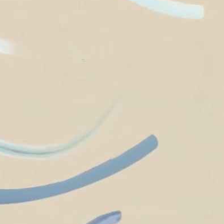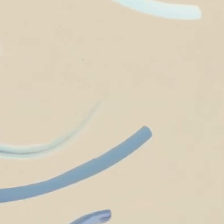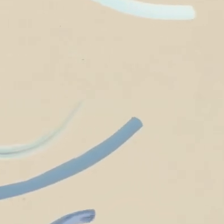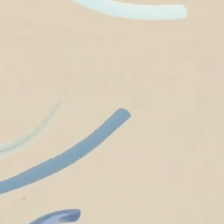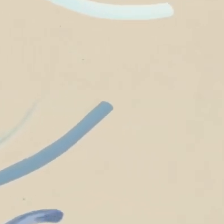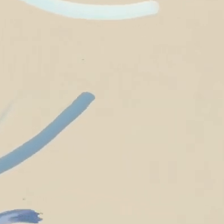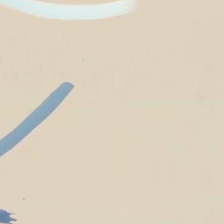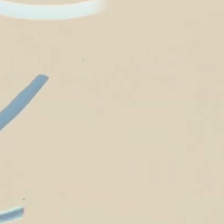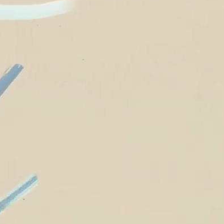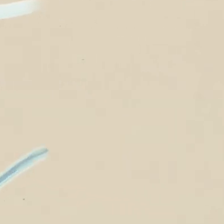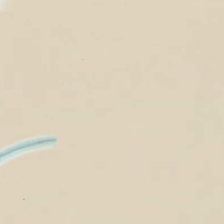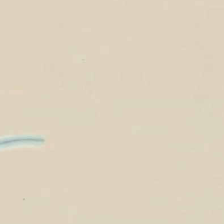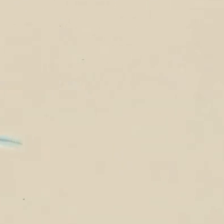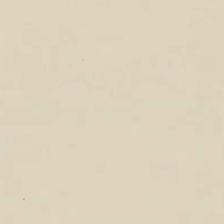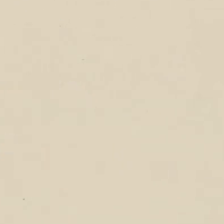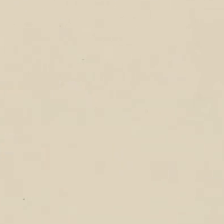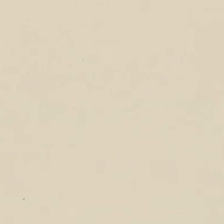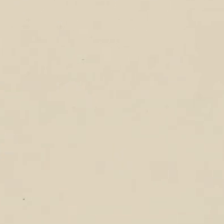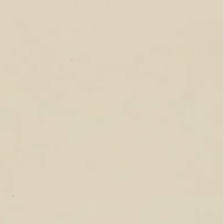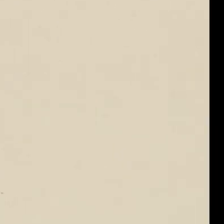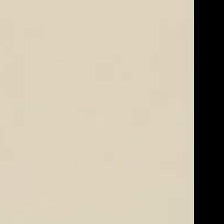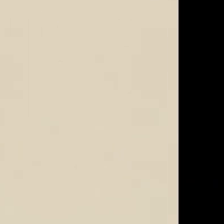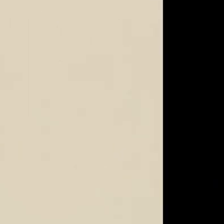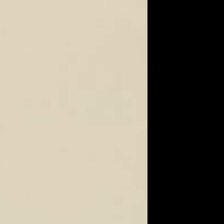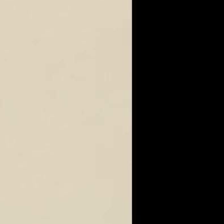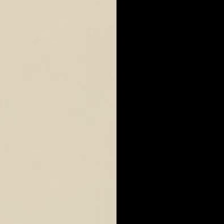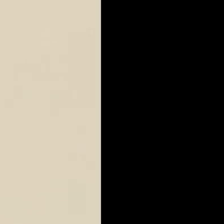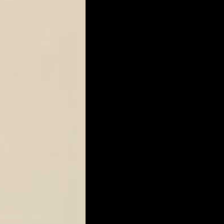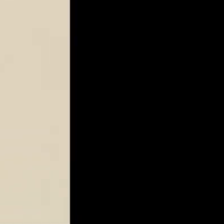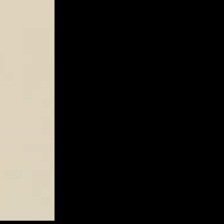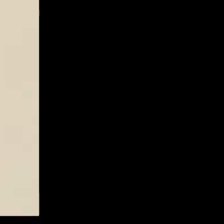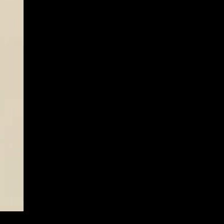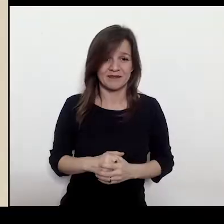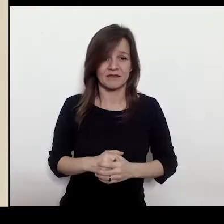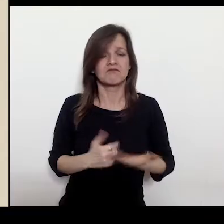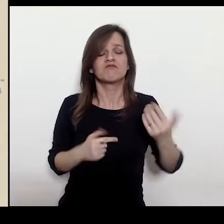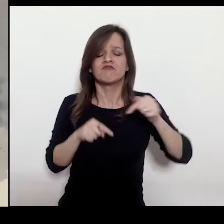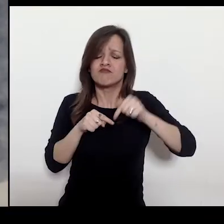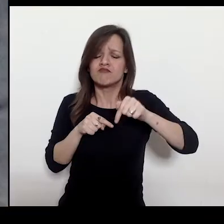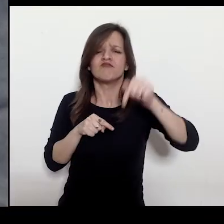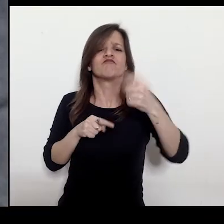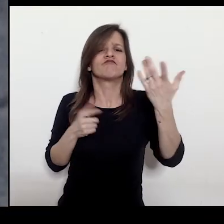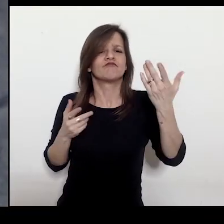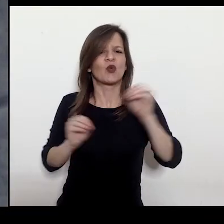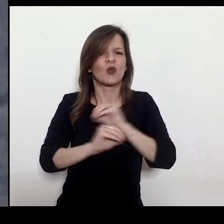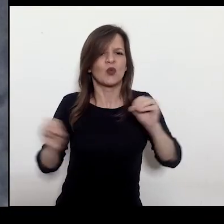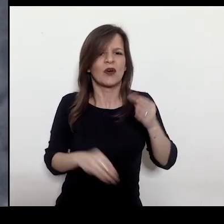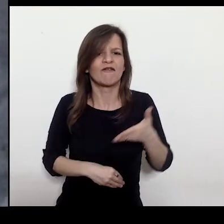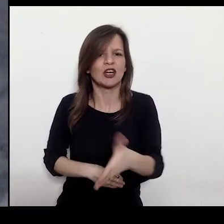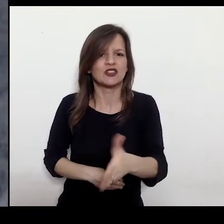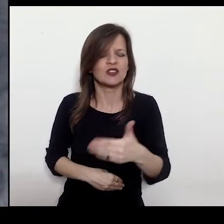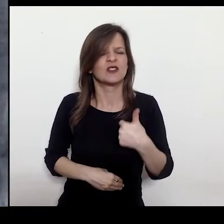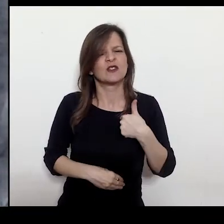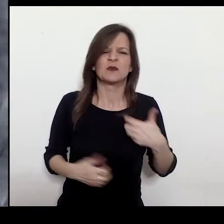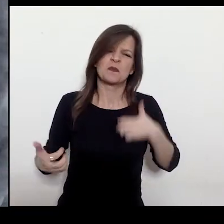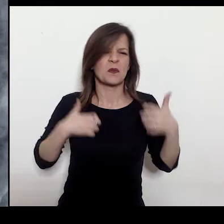occhi chiusi. Ma a me vengono in mente solo momenti belli. Eppure sono state tante le mattine in